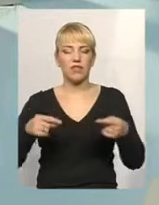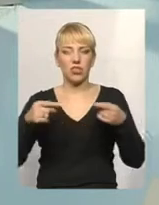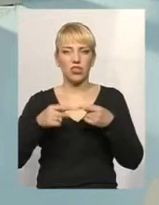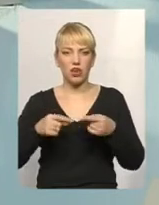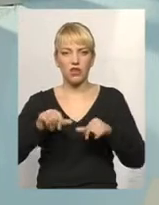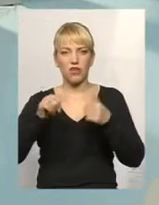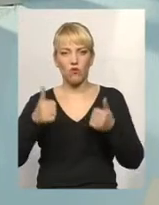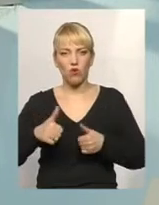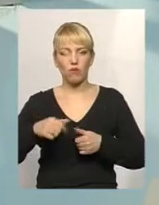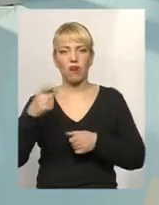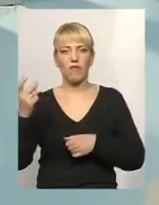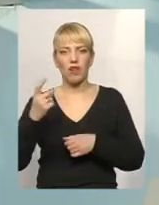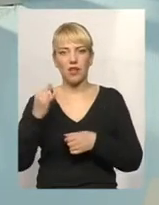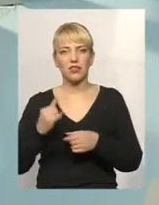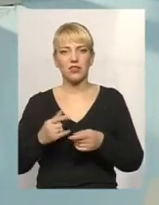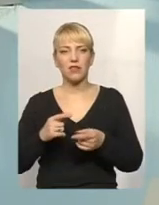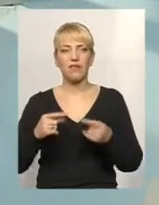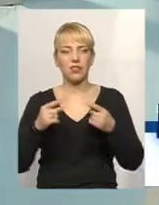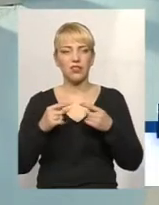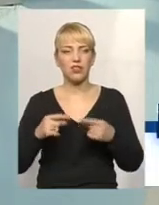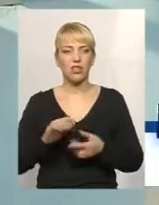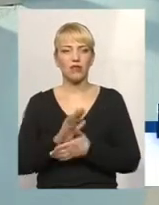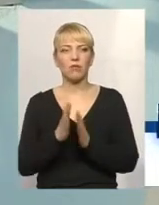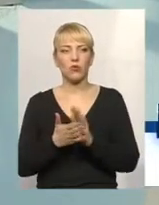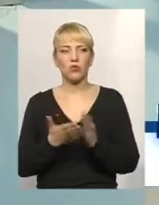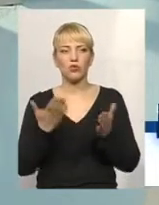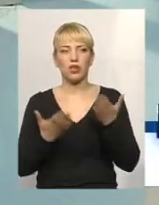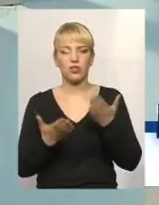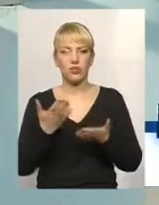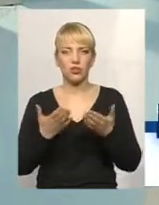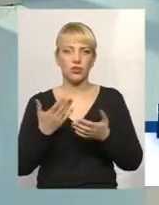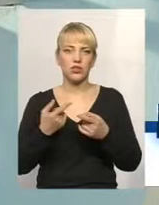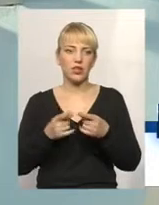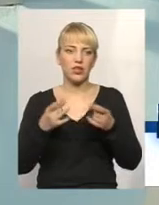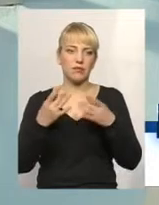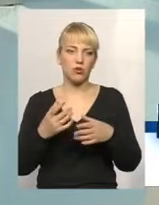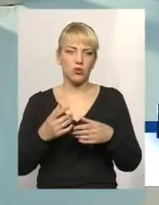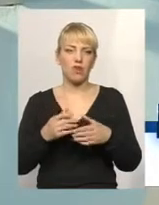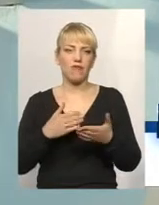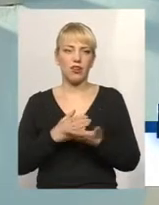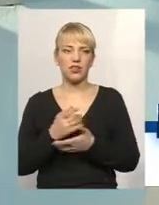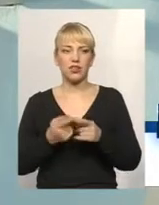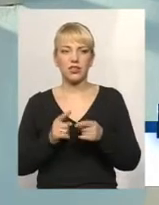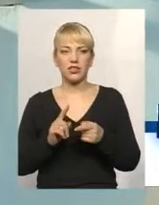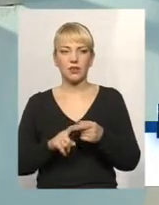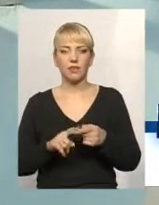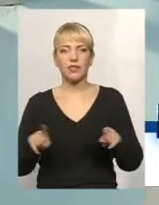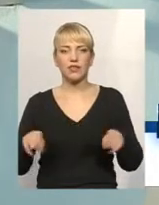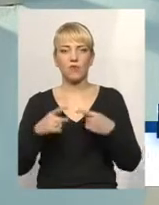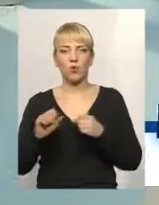тоді вже визначається положення для того, що це, якщо, найпростий варіант – створення управляючої компанії,